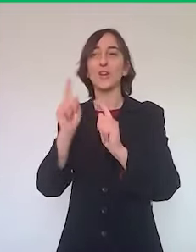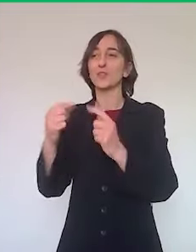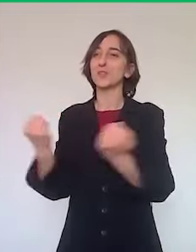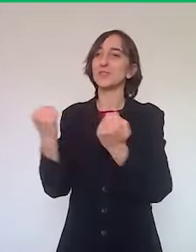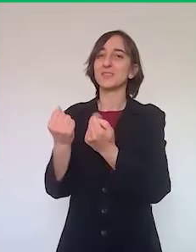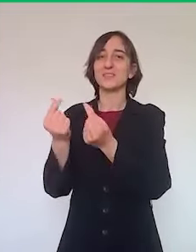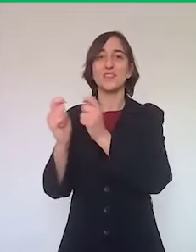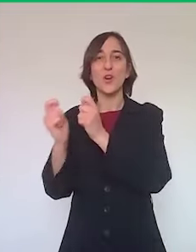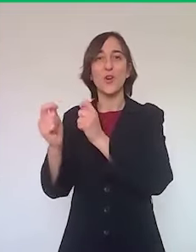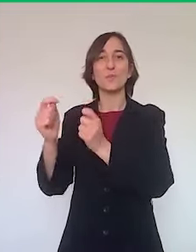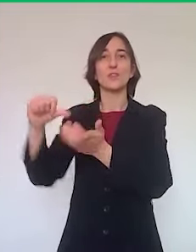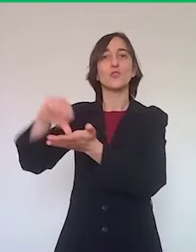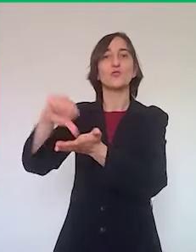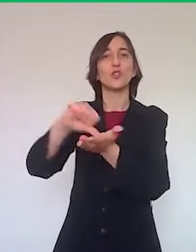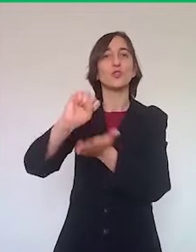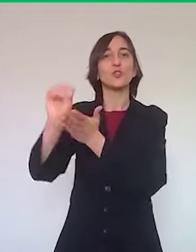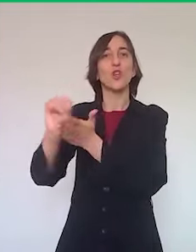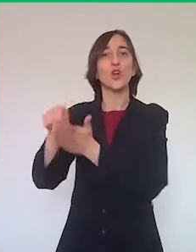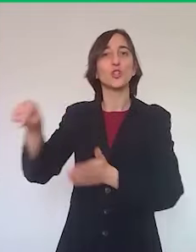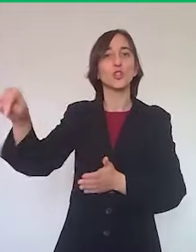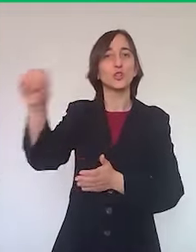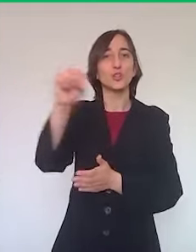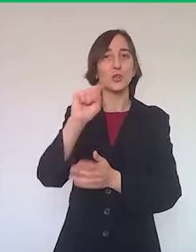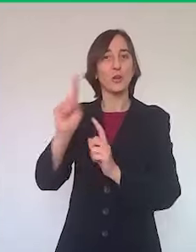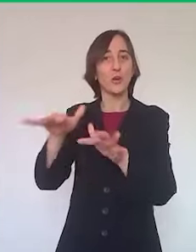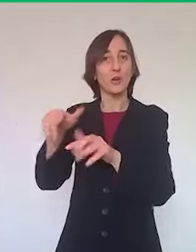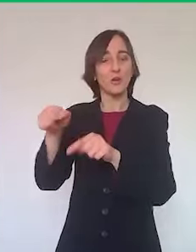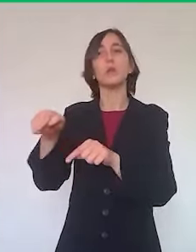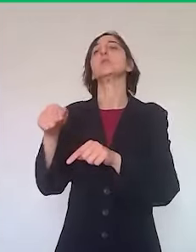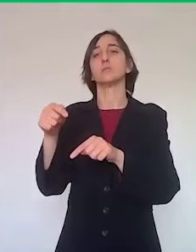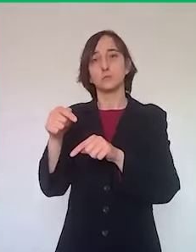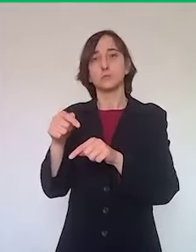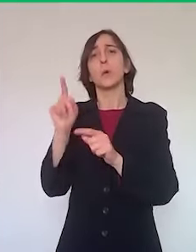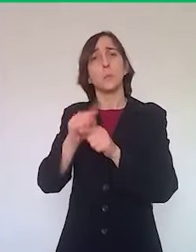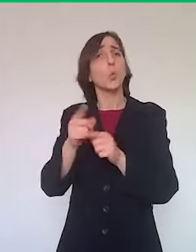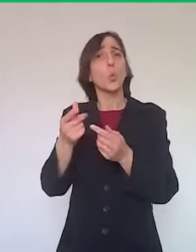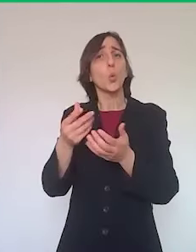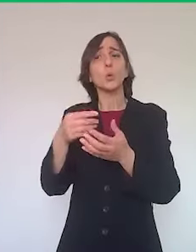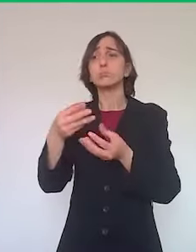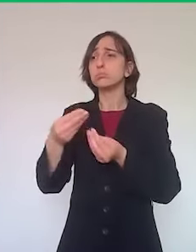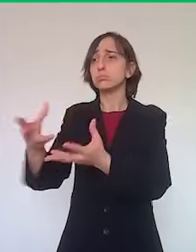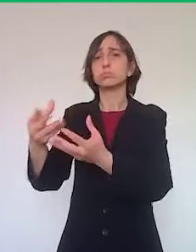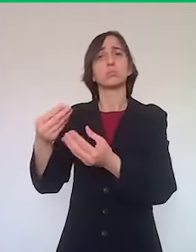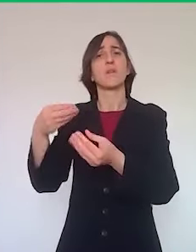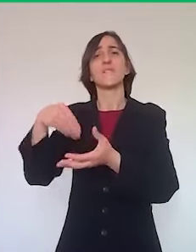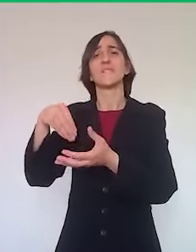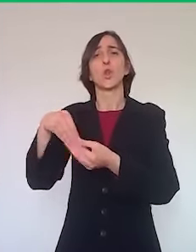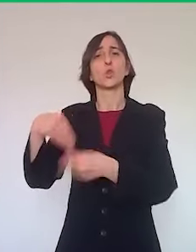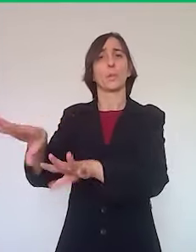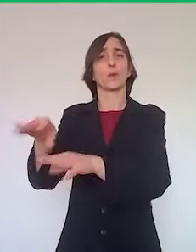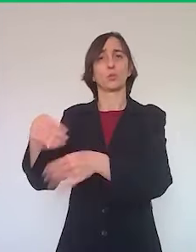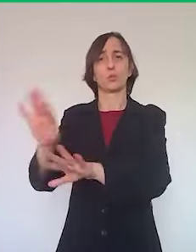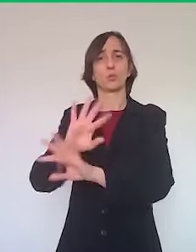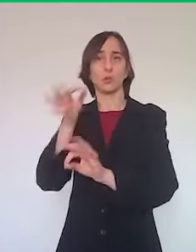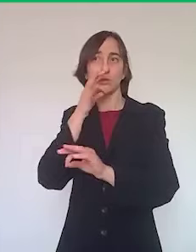coinvolte nei centri storici, sono a fondo perduto, peraltro coprono in genere il 70% dei costi, quindi stiamo